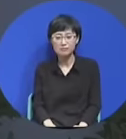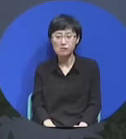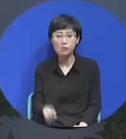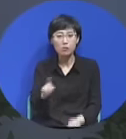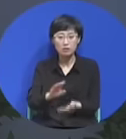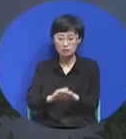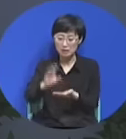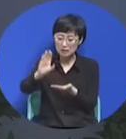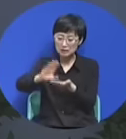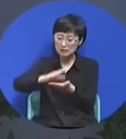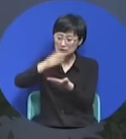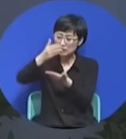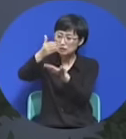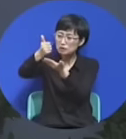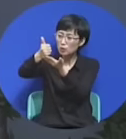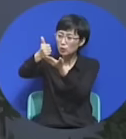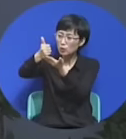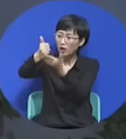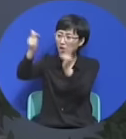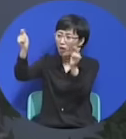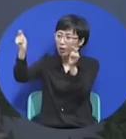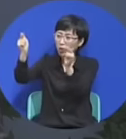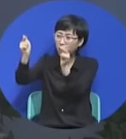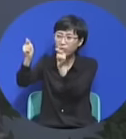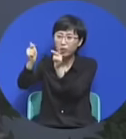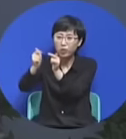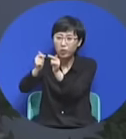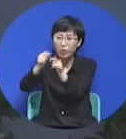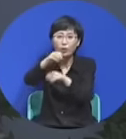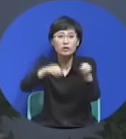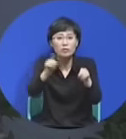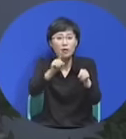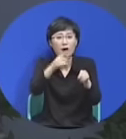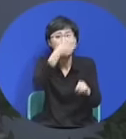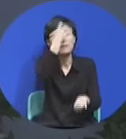그리스도를 자꾸 약화시키고 마리아를 자꾸 높이는 겁니다.